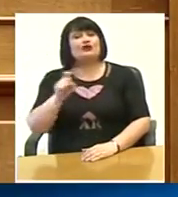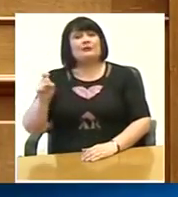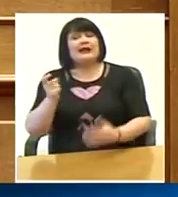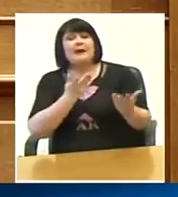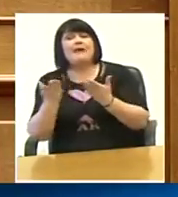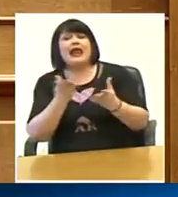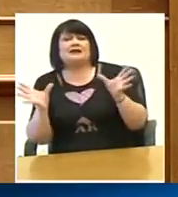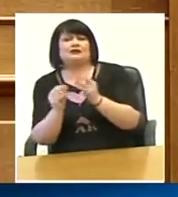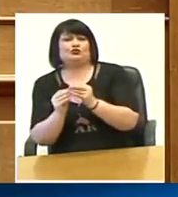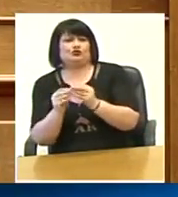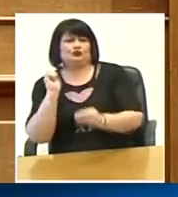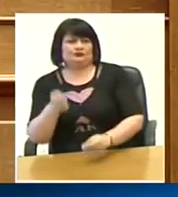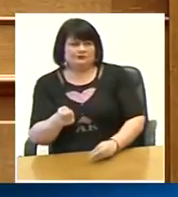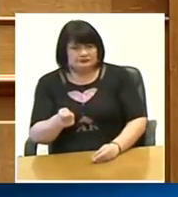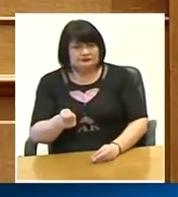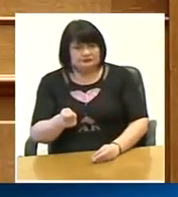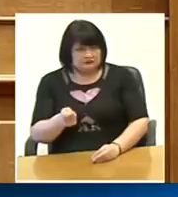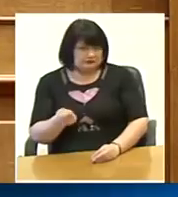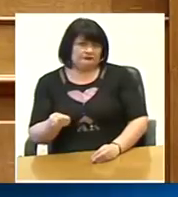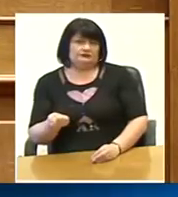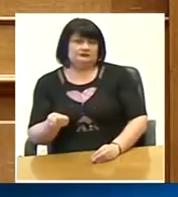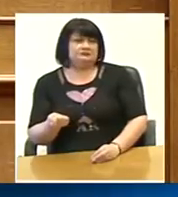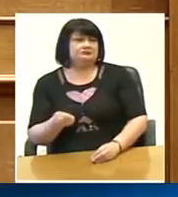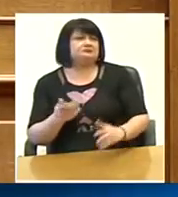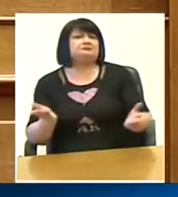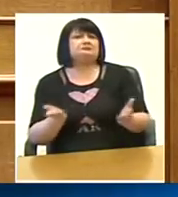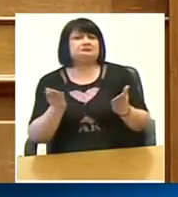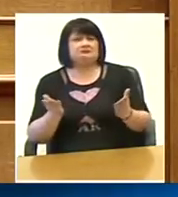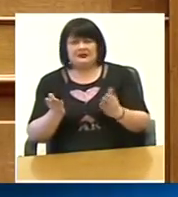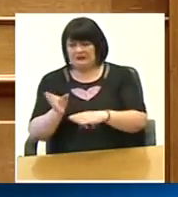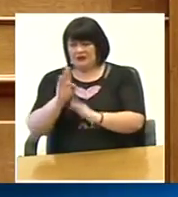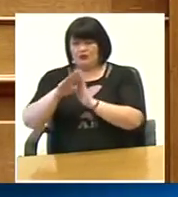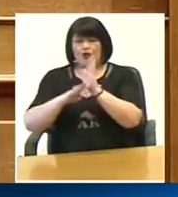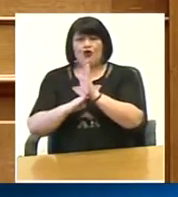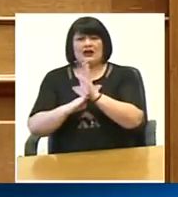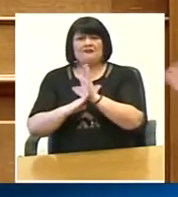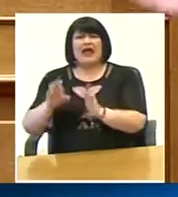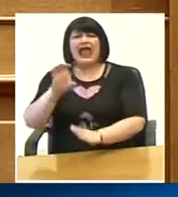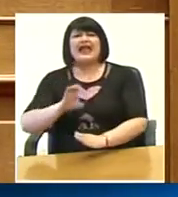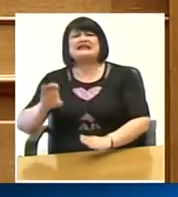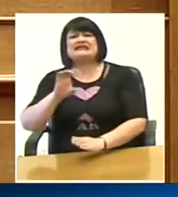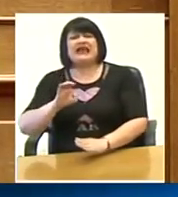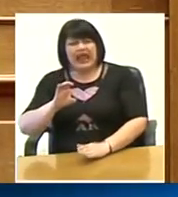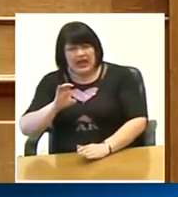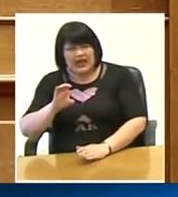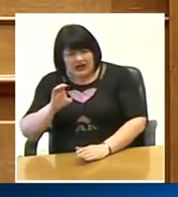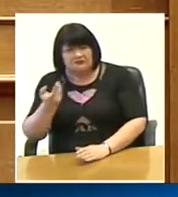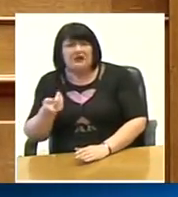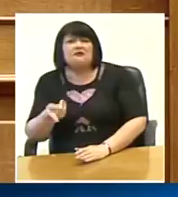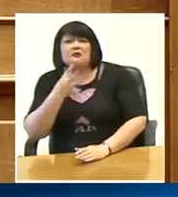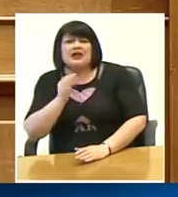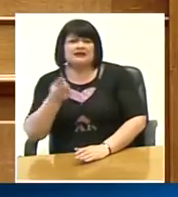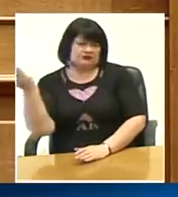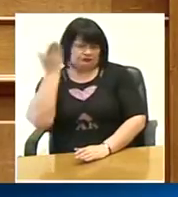υποτίθεται του Αρχείου Νεοπλασιών ένα εξελάκι που μας κόστισε 1,5-2 εκατομμύρια ευρώ συν κάτι αντίστοιχα